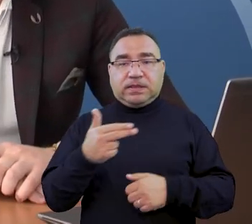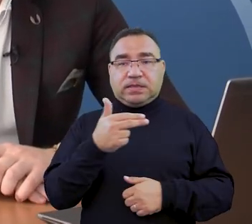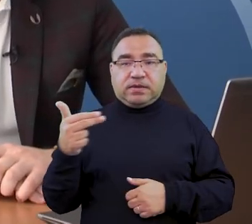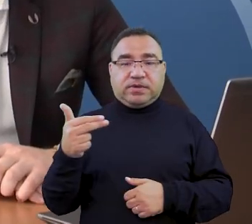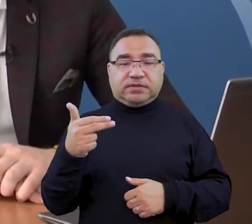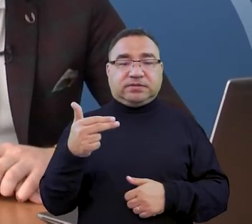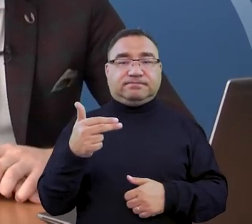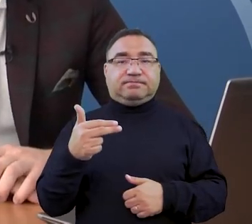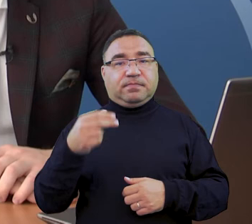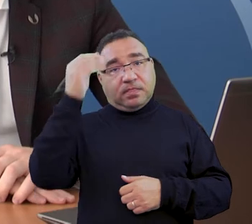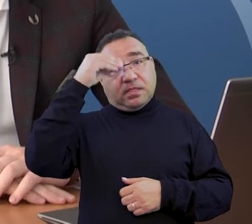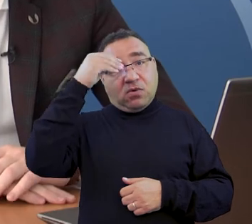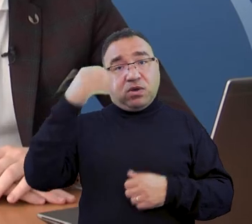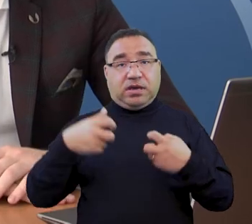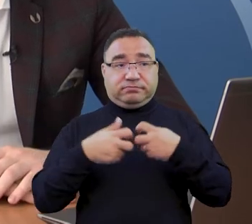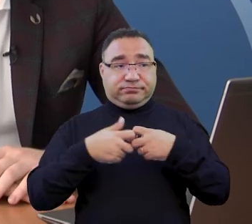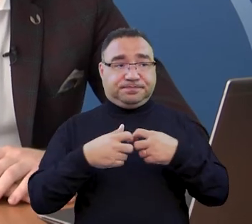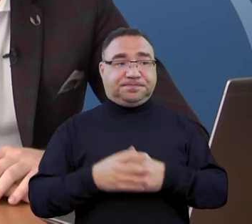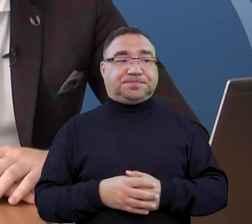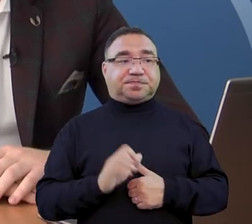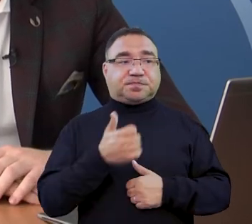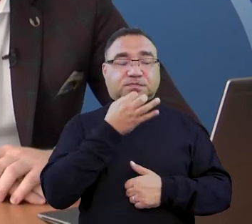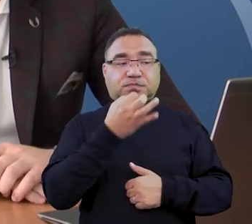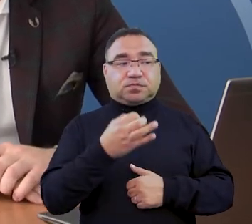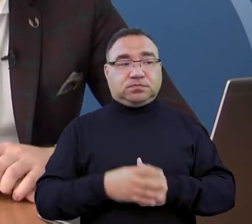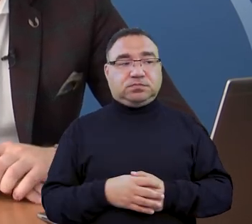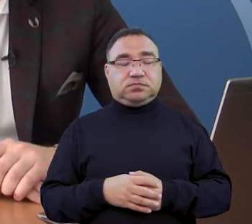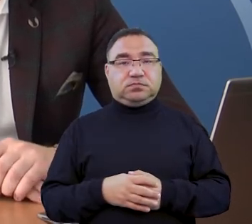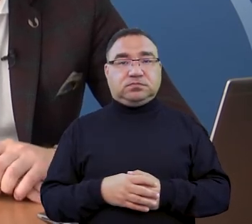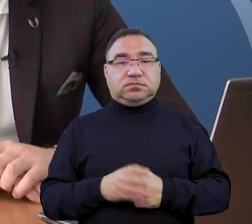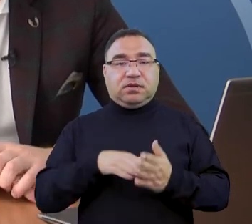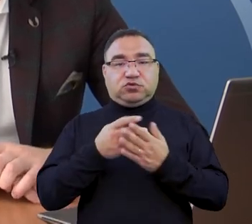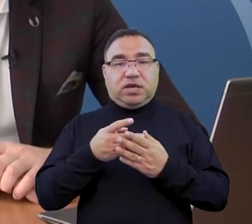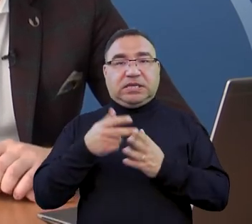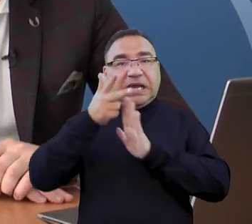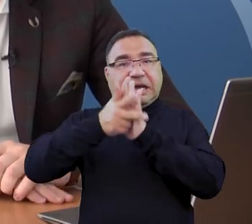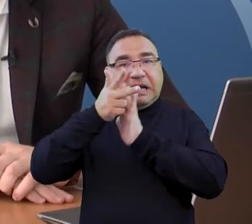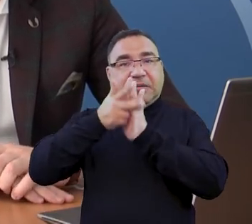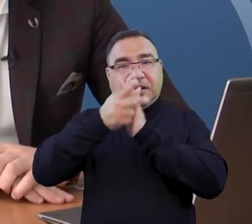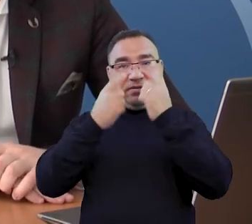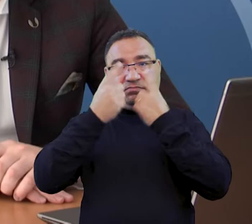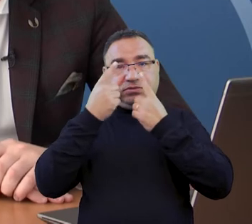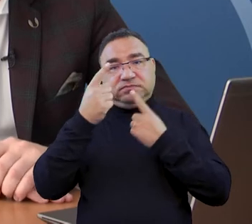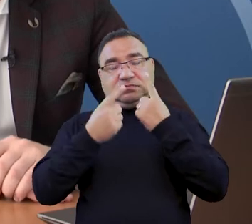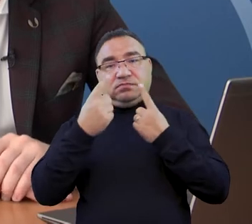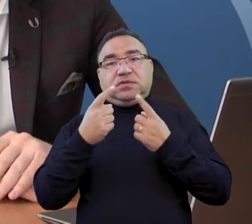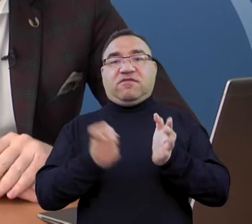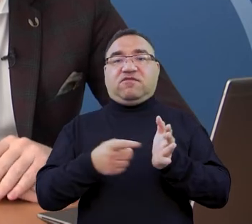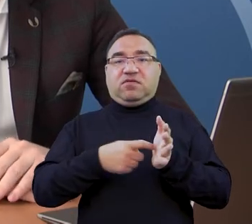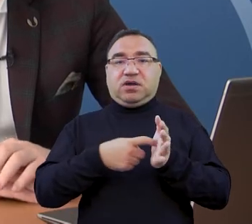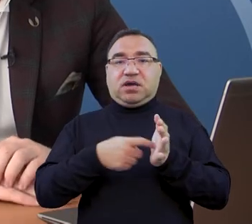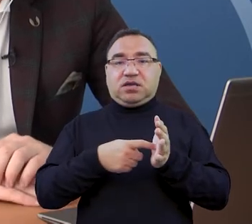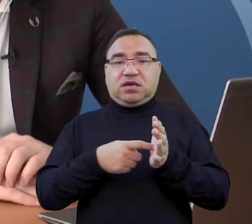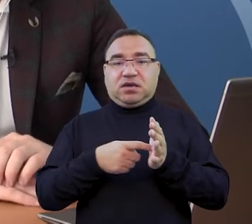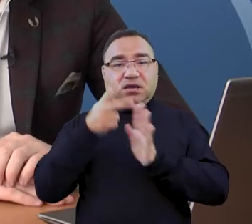zajęcia zdalne. Tak i pierwsze pytanie dotyczy włączenia kamerki, to znaczy jak pan minister zapatruje się na wymagania